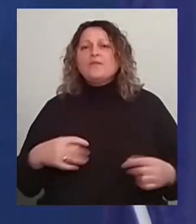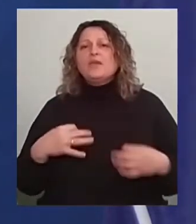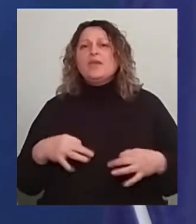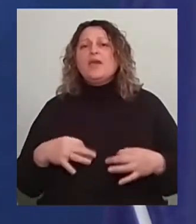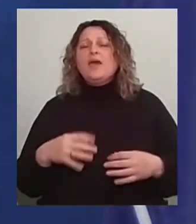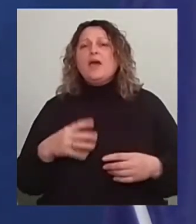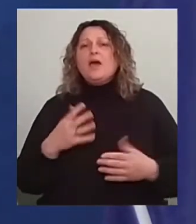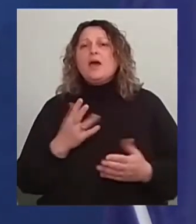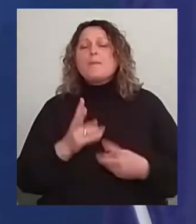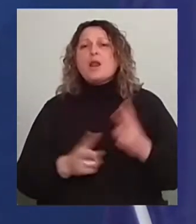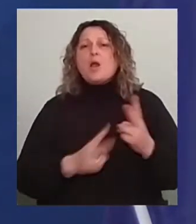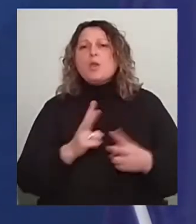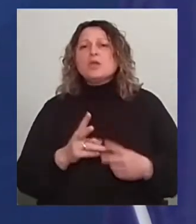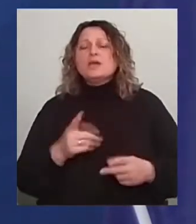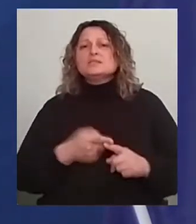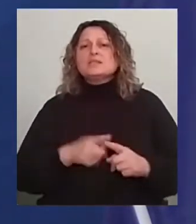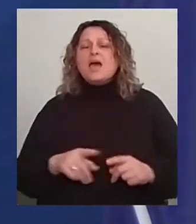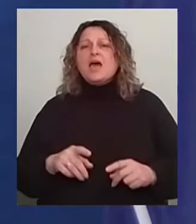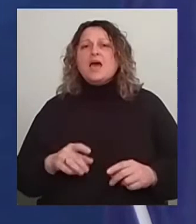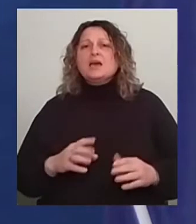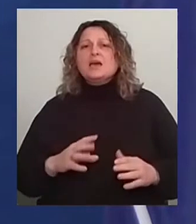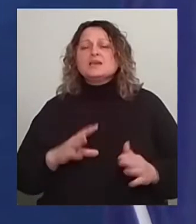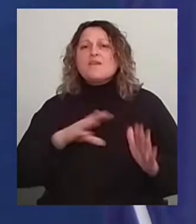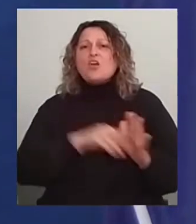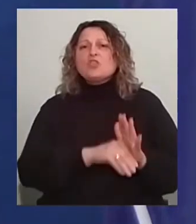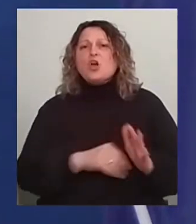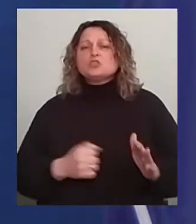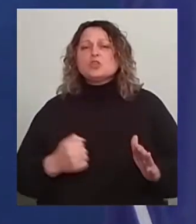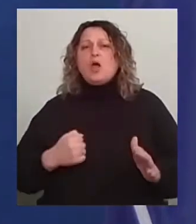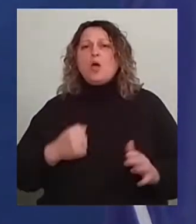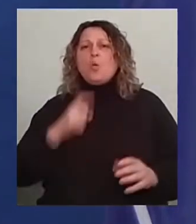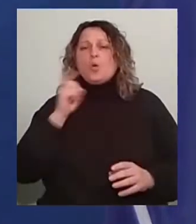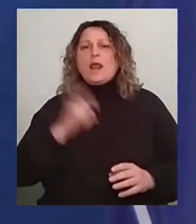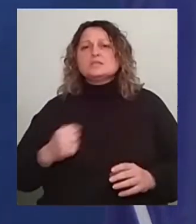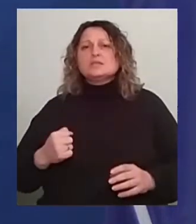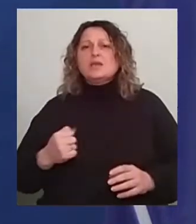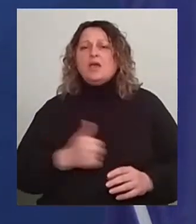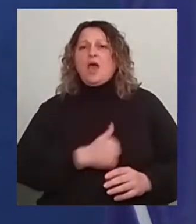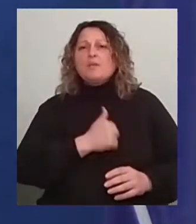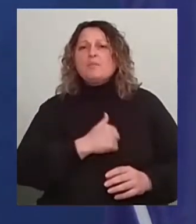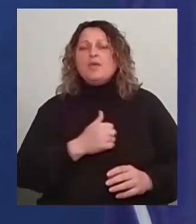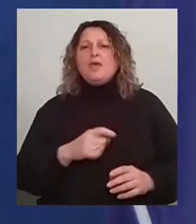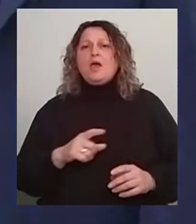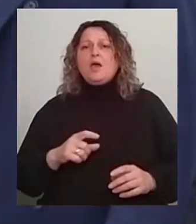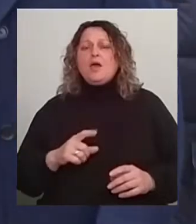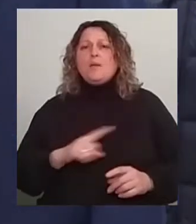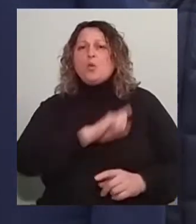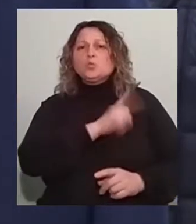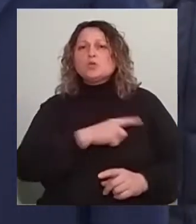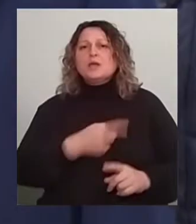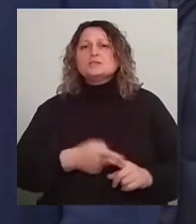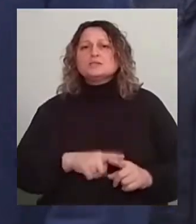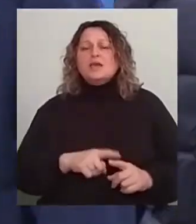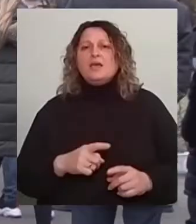завантаження українських потужностей національного виробника, а це достатньо великий комплекс. За